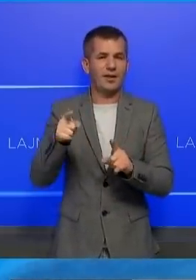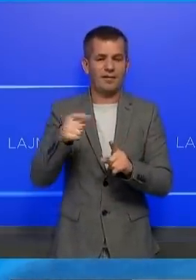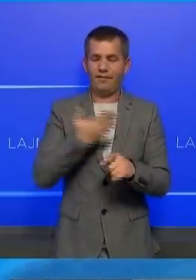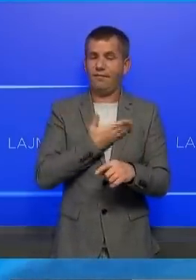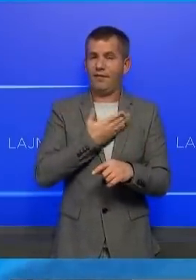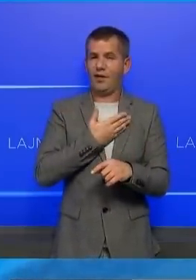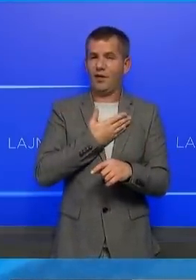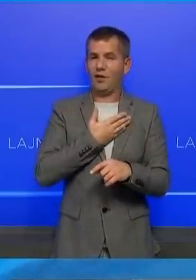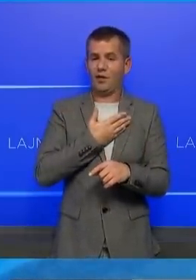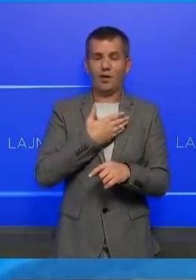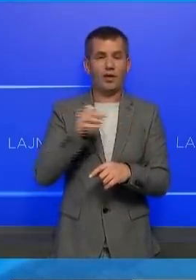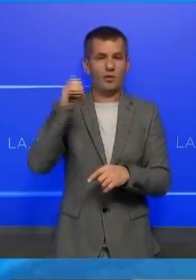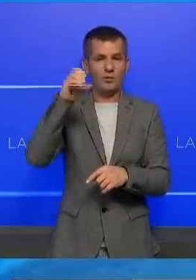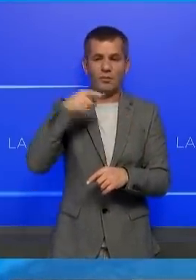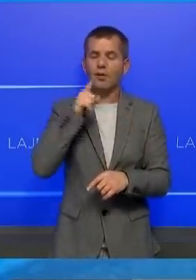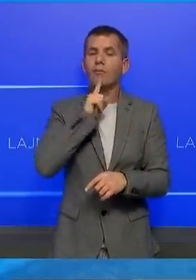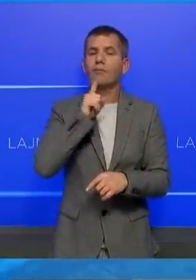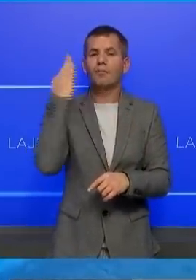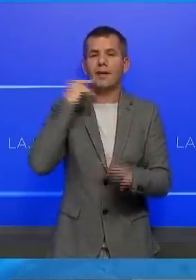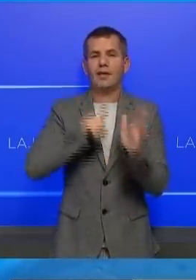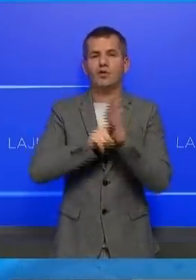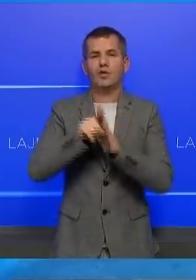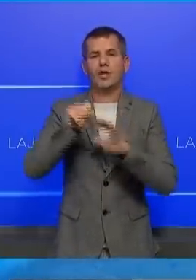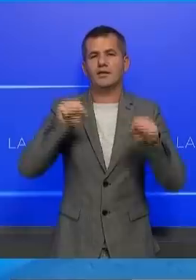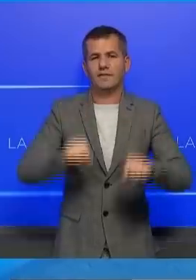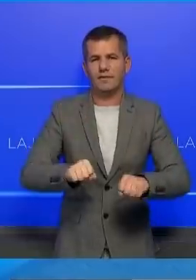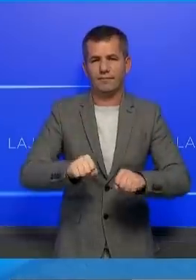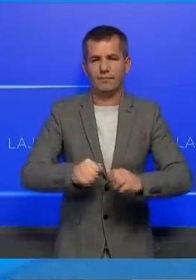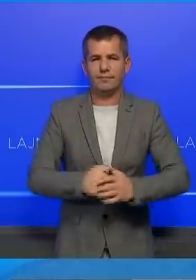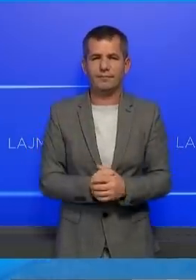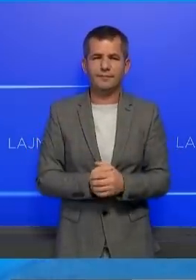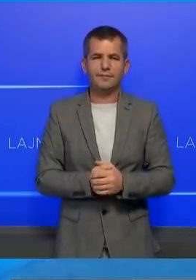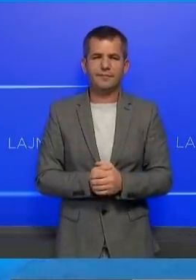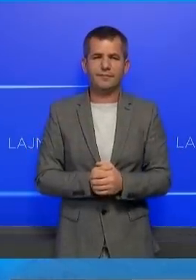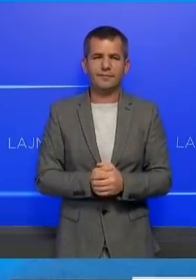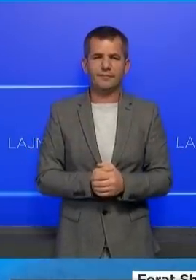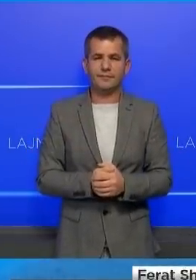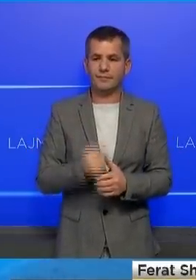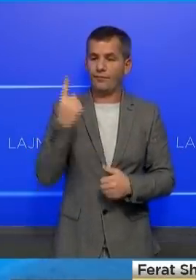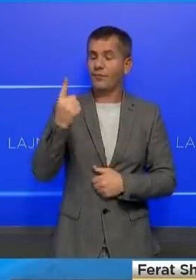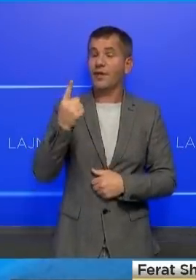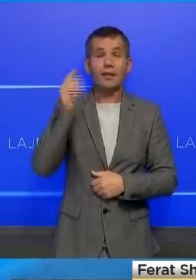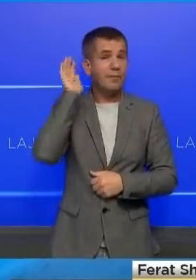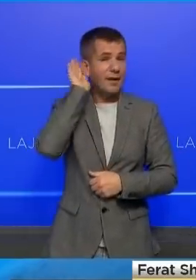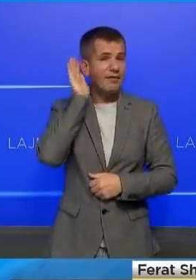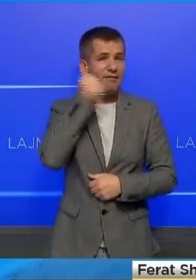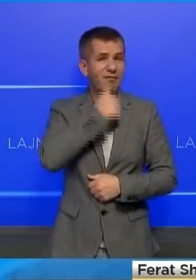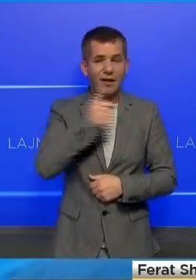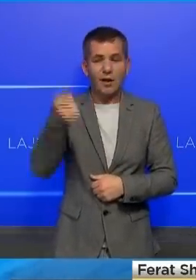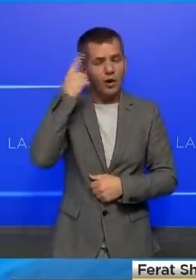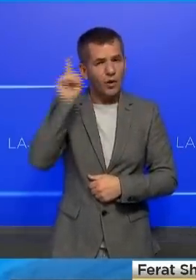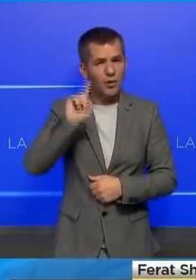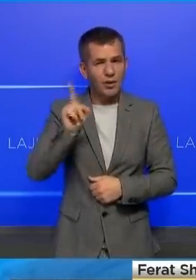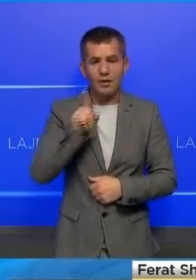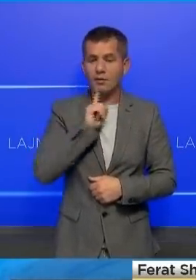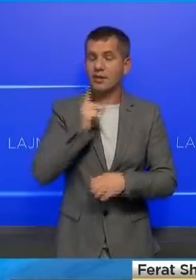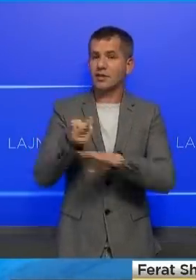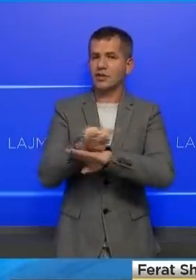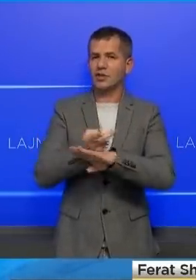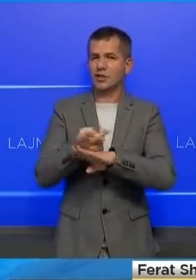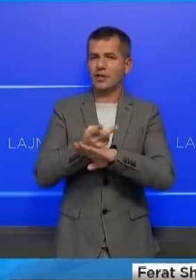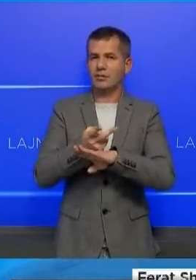është rezultati qeverive të kaluara. Pro, një Ministrë i Financave që nuk e dinë që shteti fiton